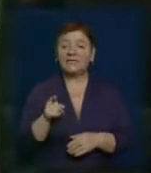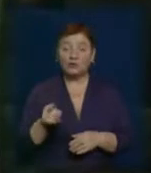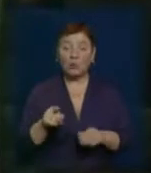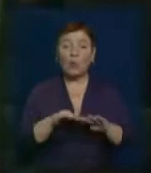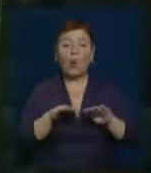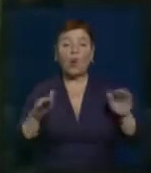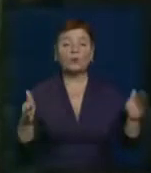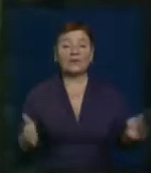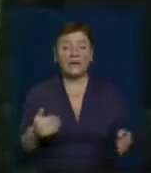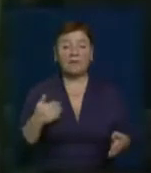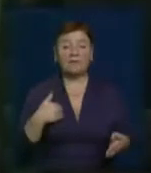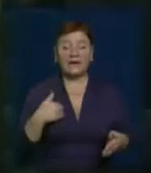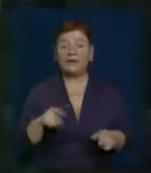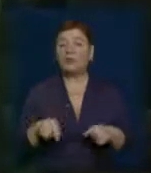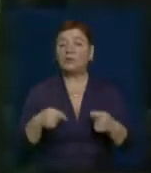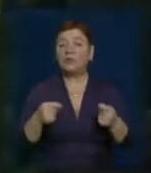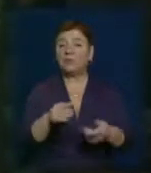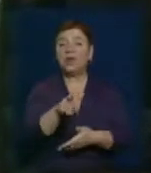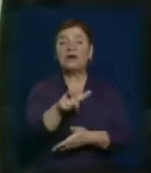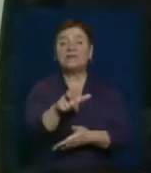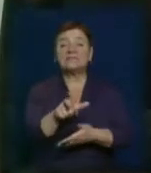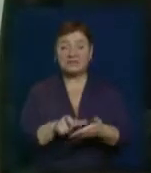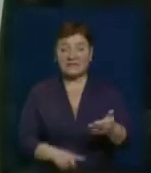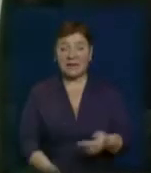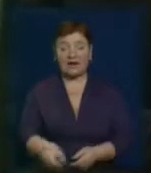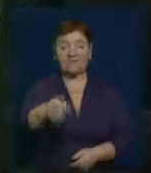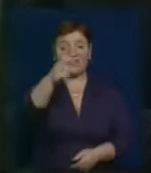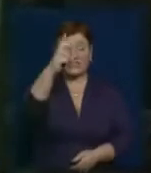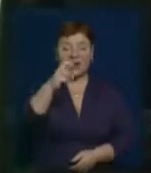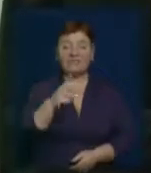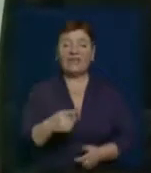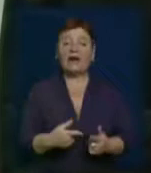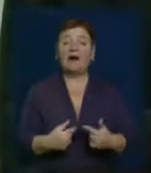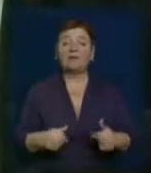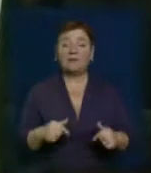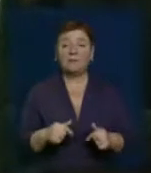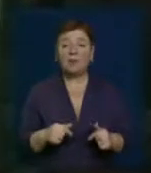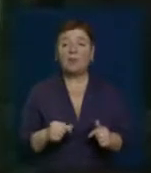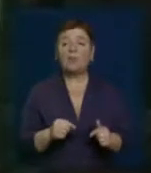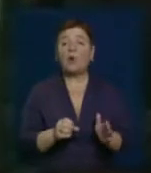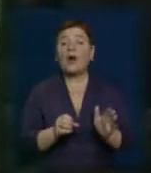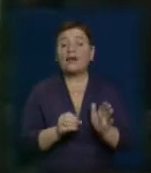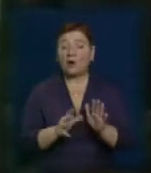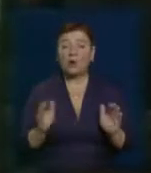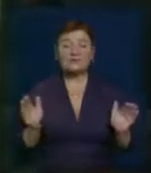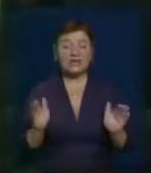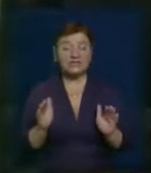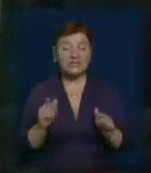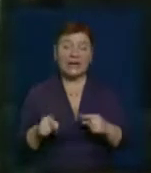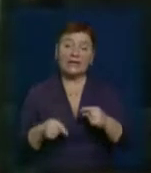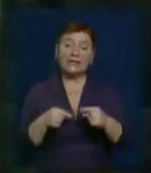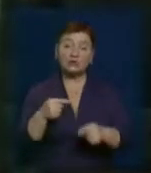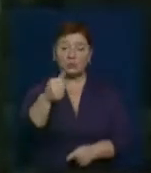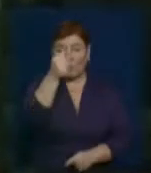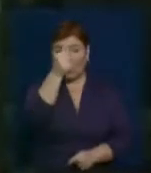котлів, ми подаємо списки в Державне агентство по енергозбереженню і енергоефективності. І наступного